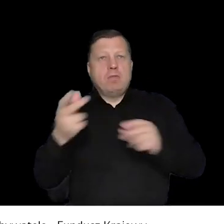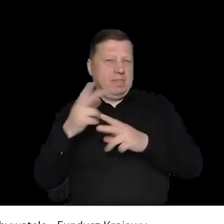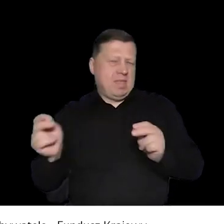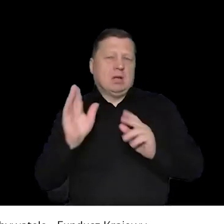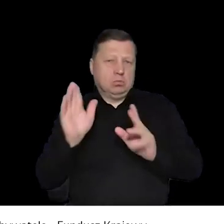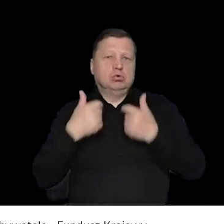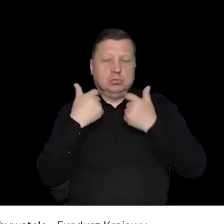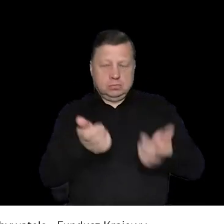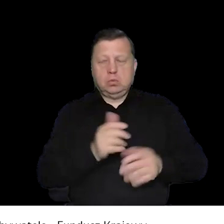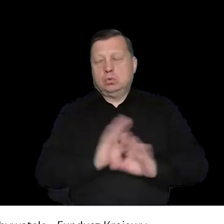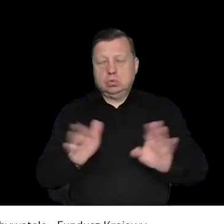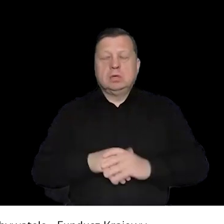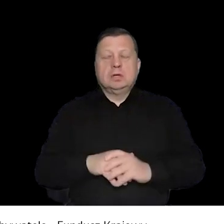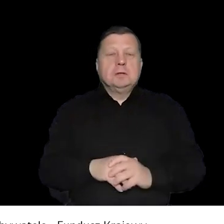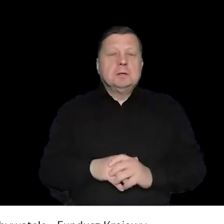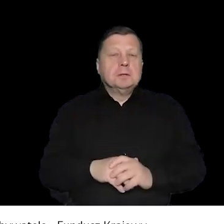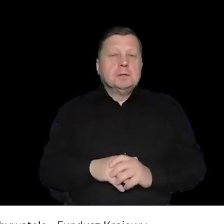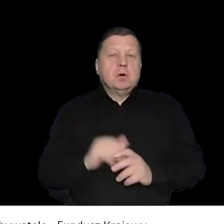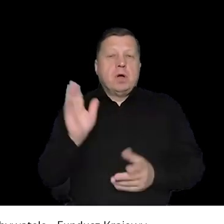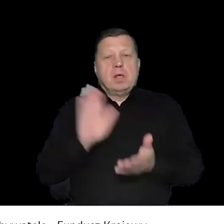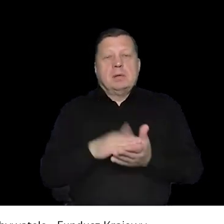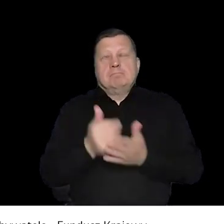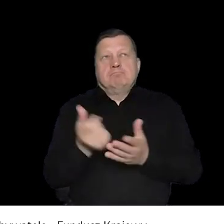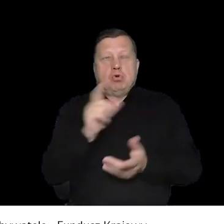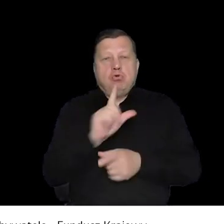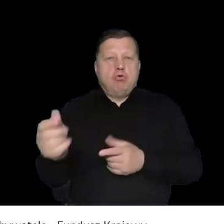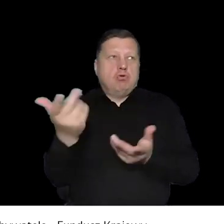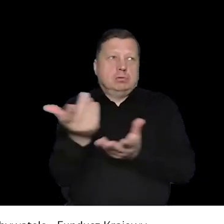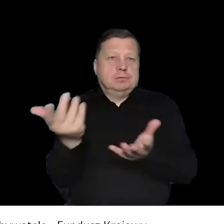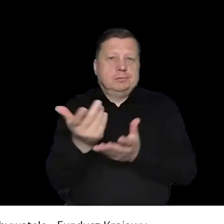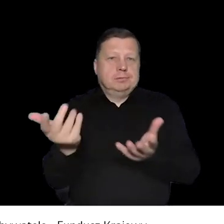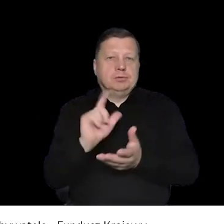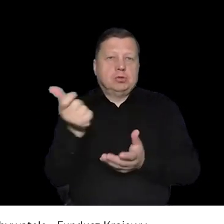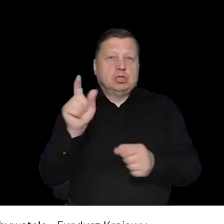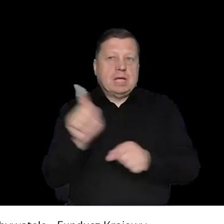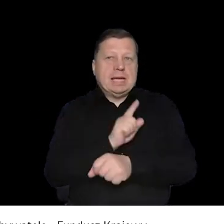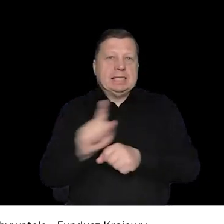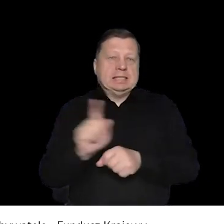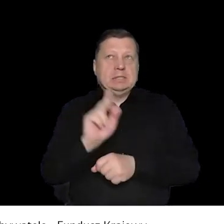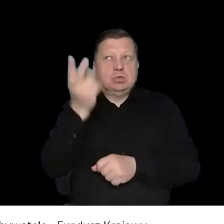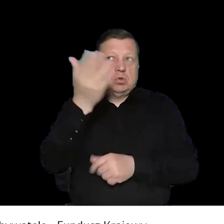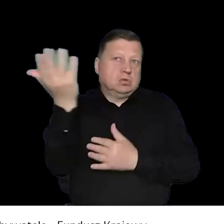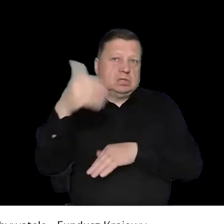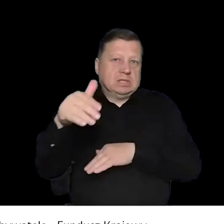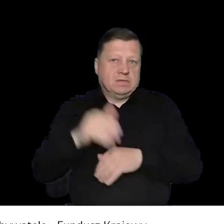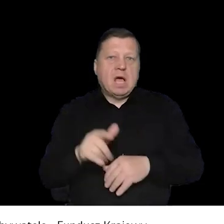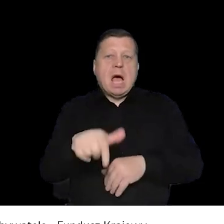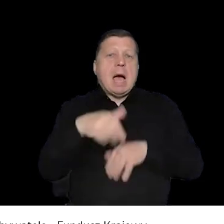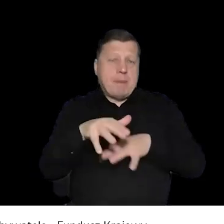mamy zgromadzenie zgłoszone w sposób prawidłowy, niespontaniczny, ale zgłoszone, ale na przykład występuje